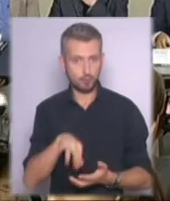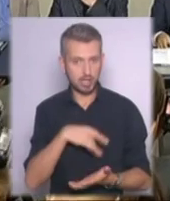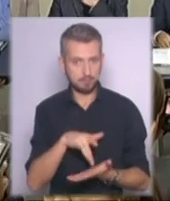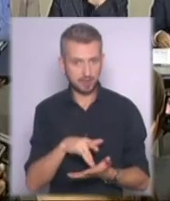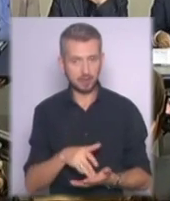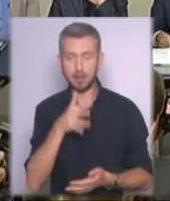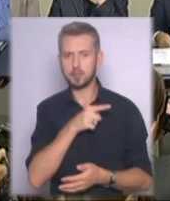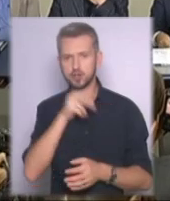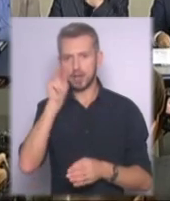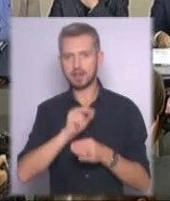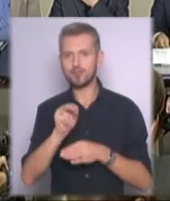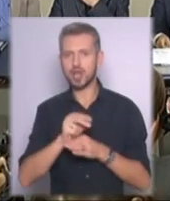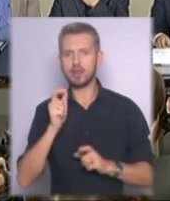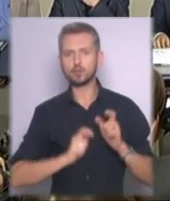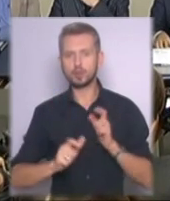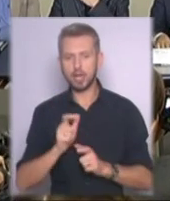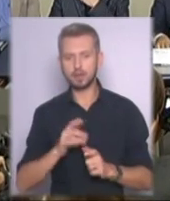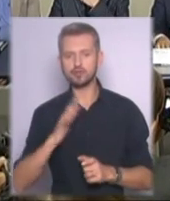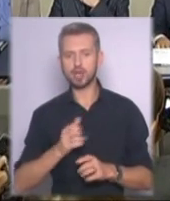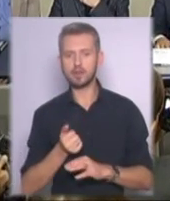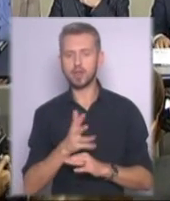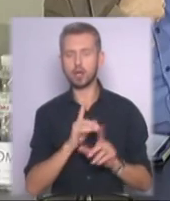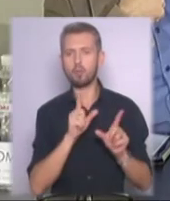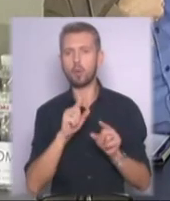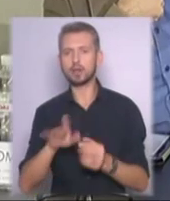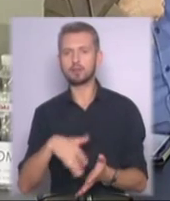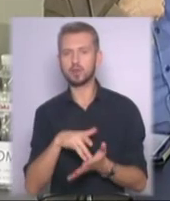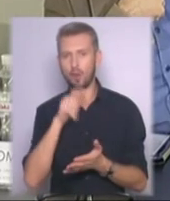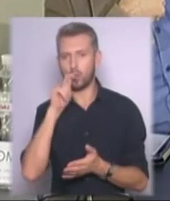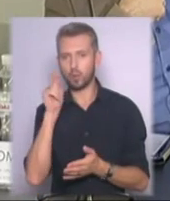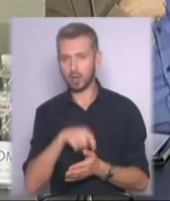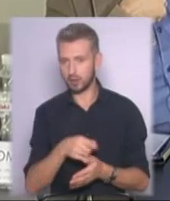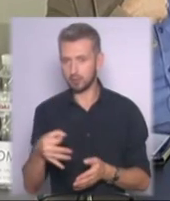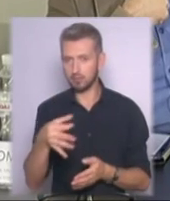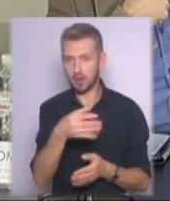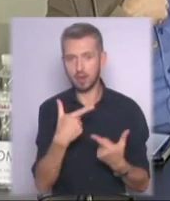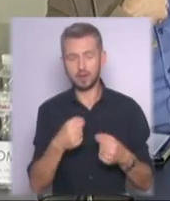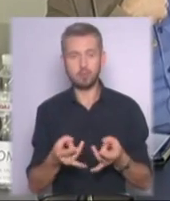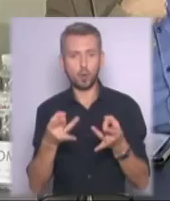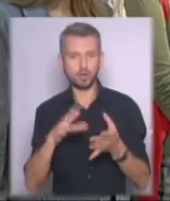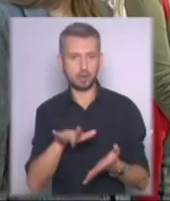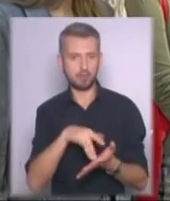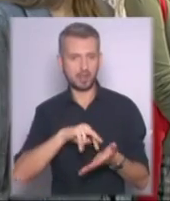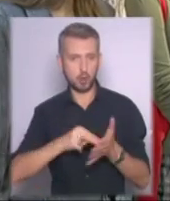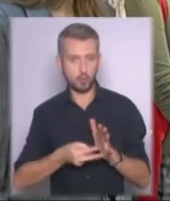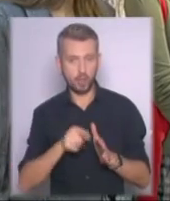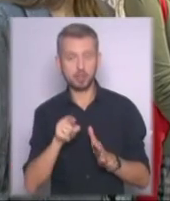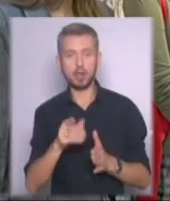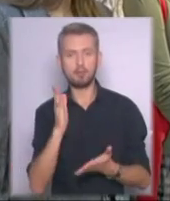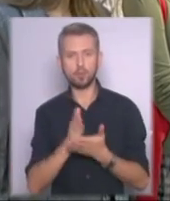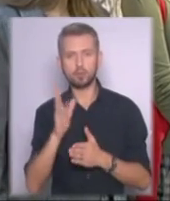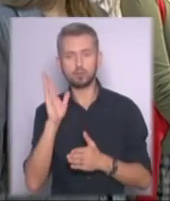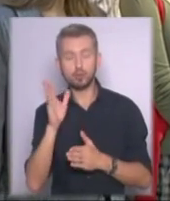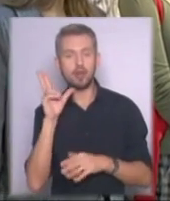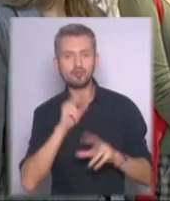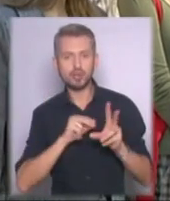Під час навчання студентів чекає декілька поїздок до інших міст України з простішим містоплануванням. Там у них буде шанс застосувати свої ідеї та напрацювання